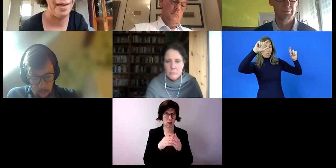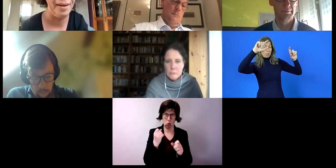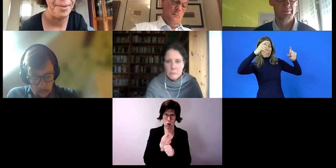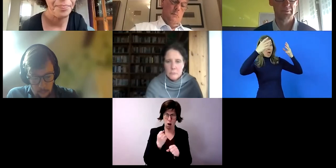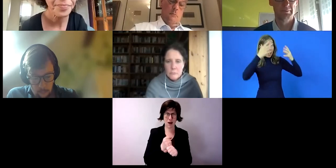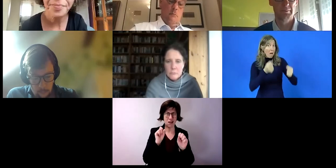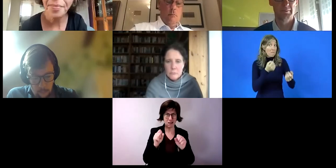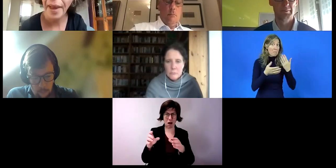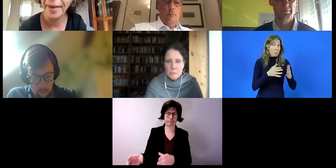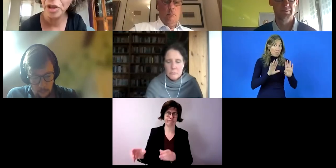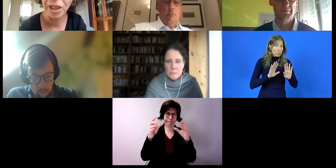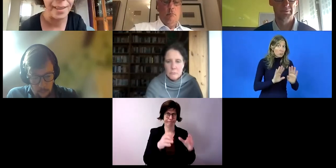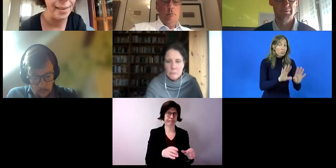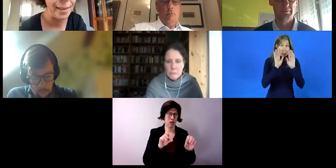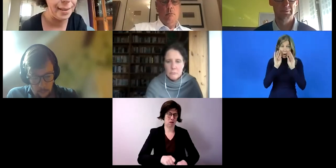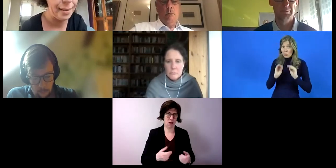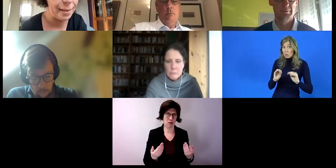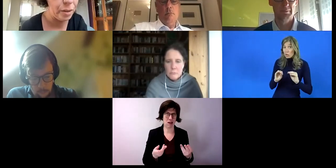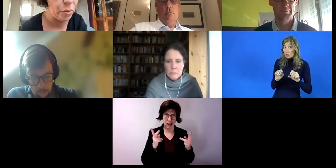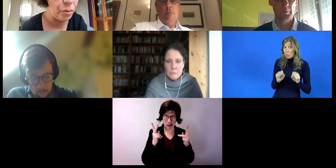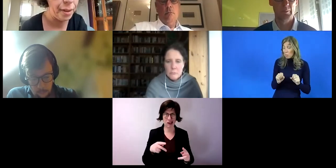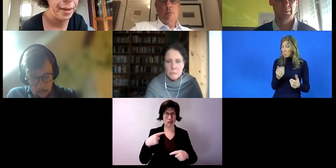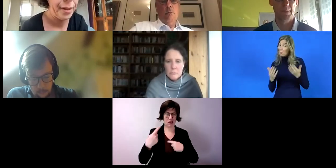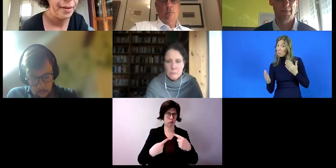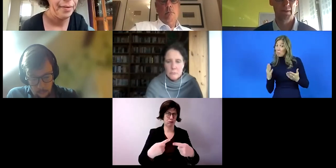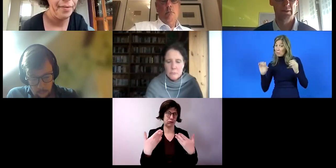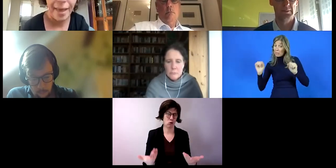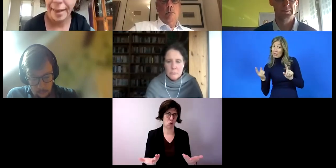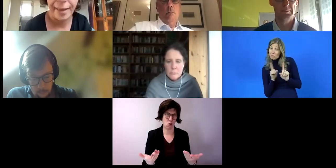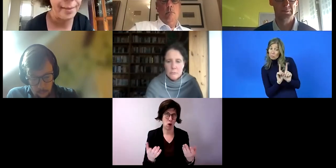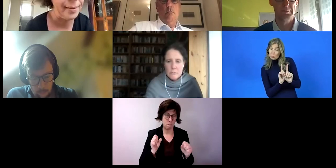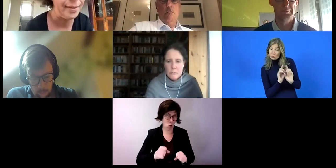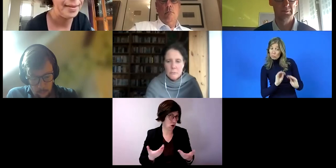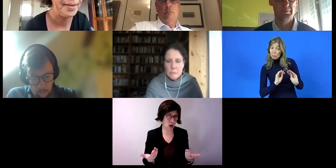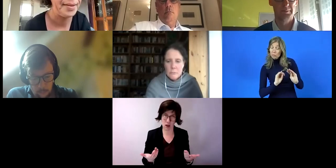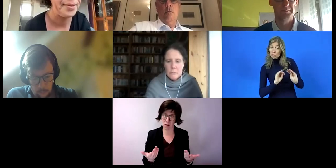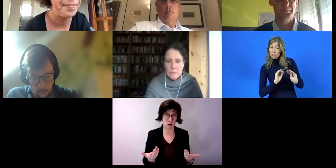könnte doch ein Schritt in die richtige Richtung werden.